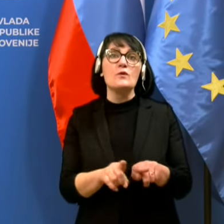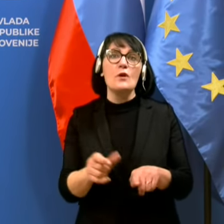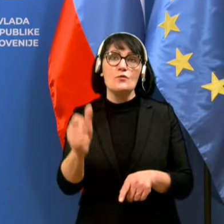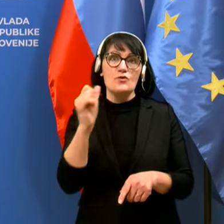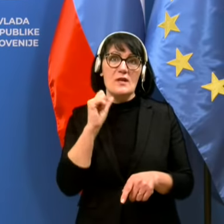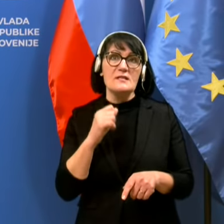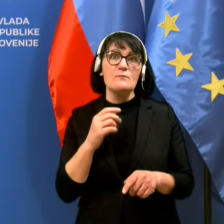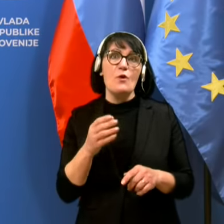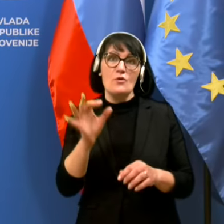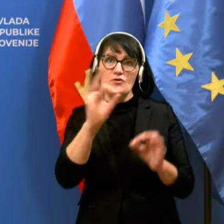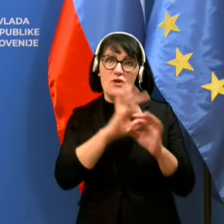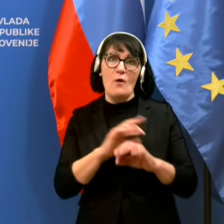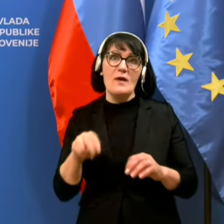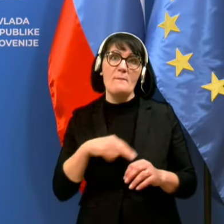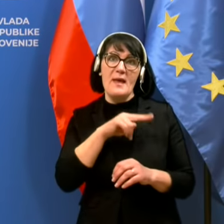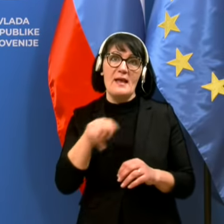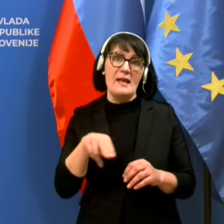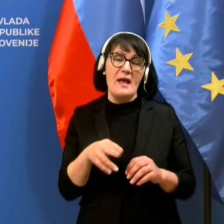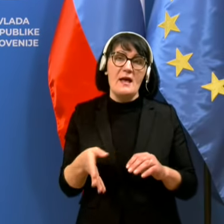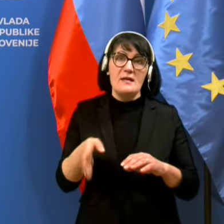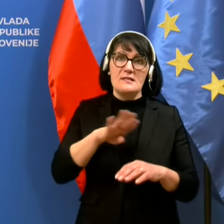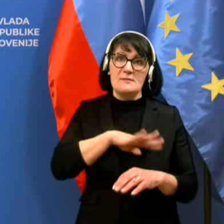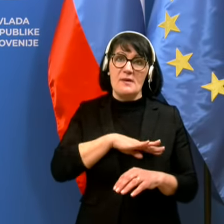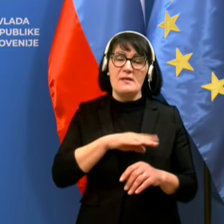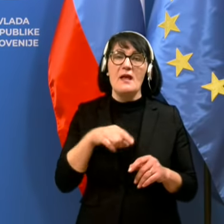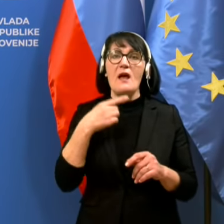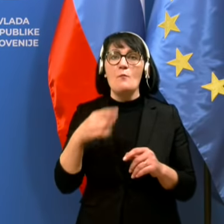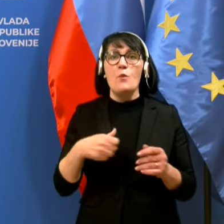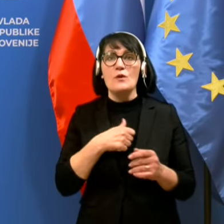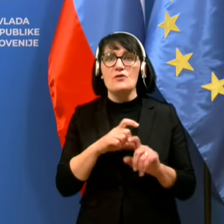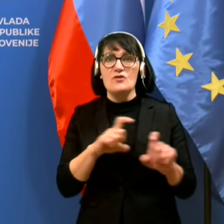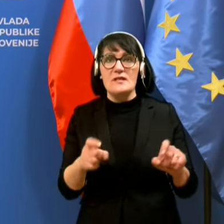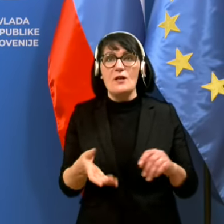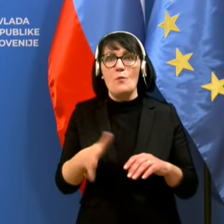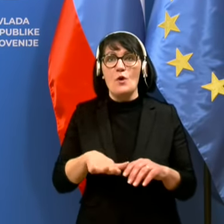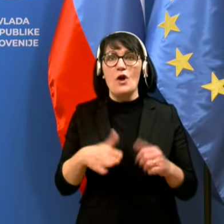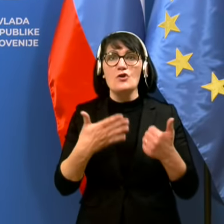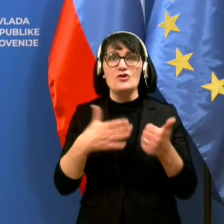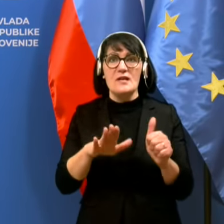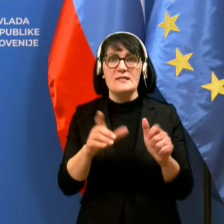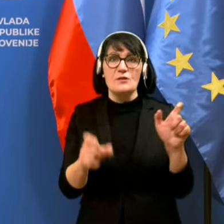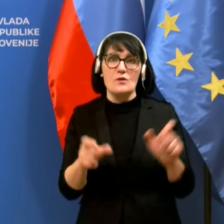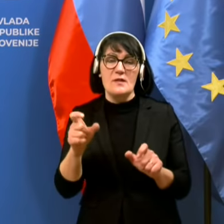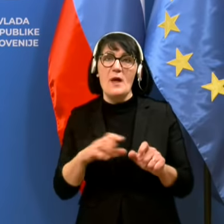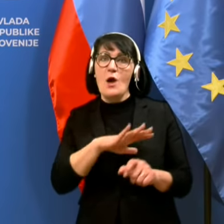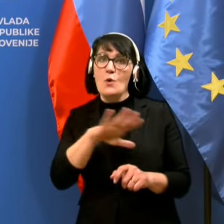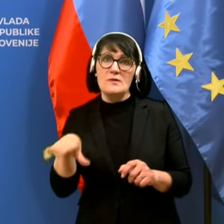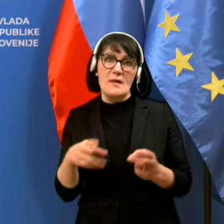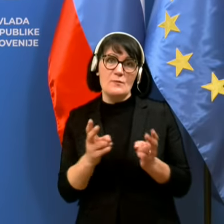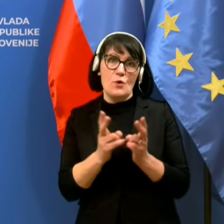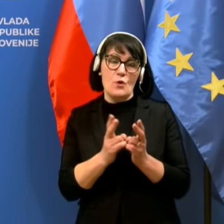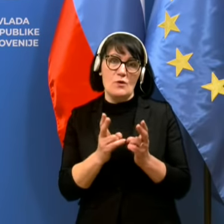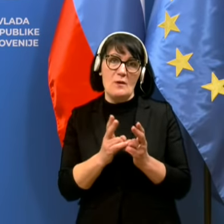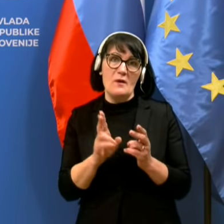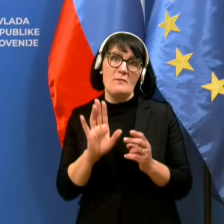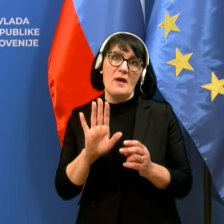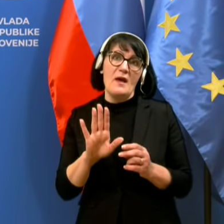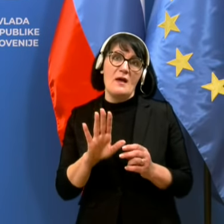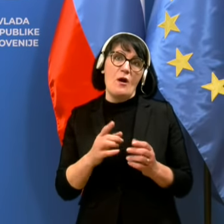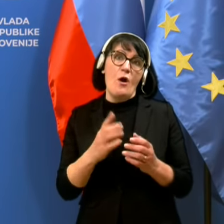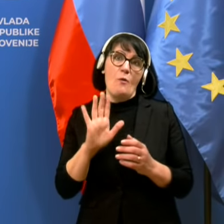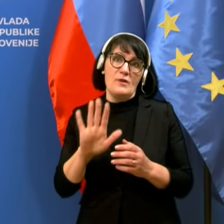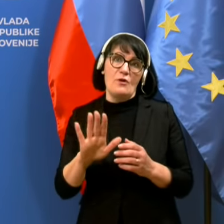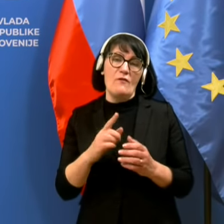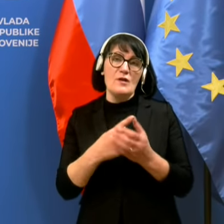žal imeli smrti, v bolnišnicah je umrlo 16 oseb. Vsem svojcem in ostalim bližnim ob njihovi izgubi